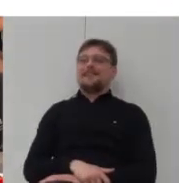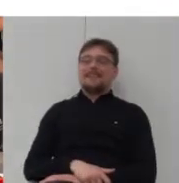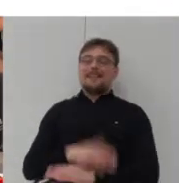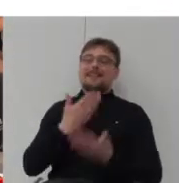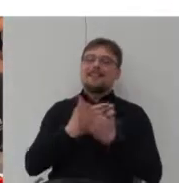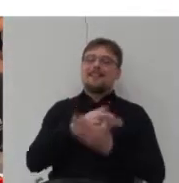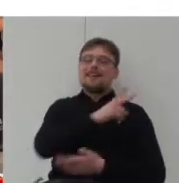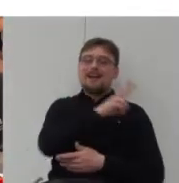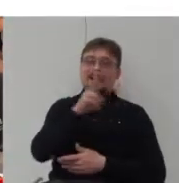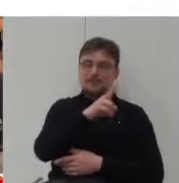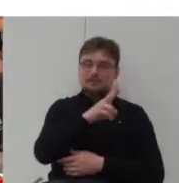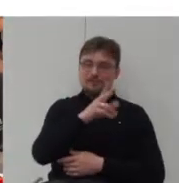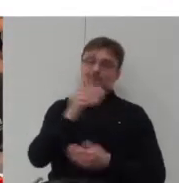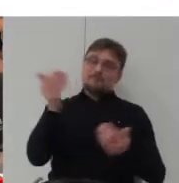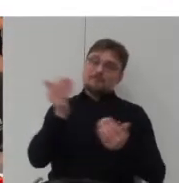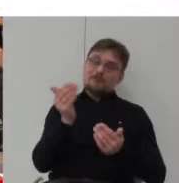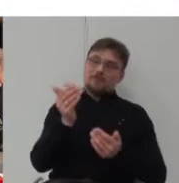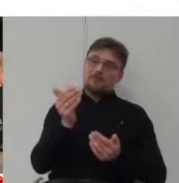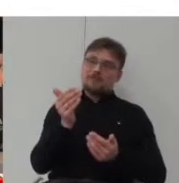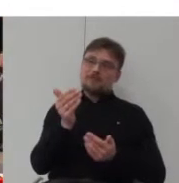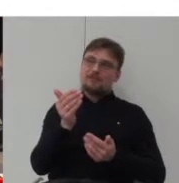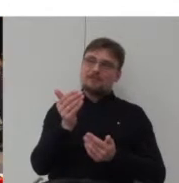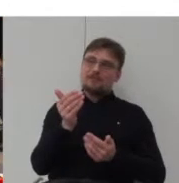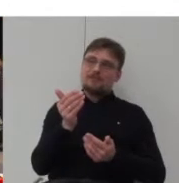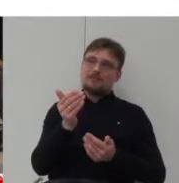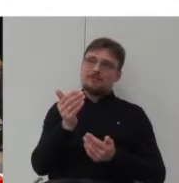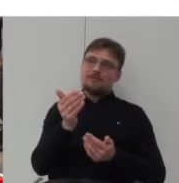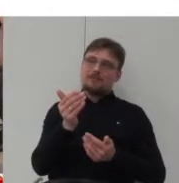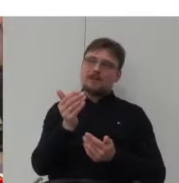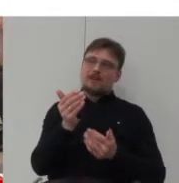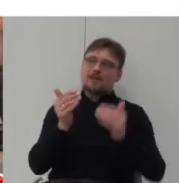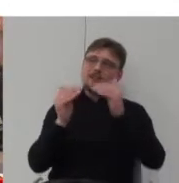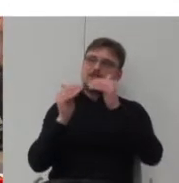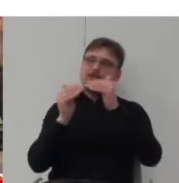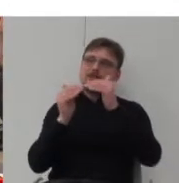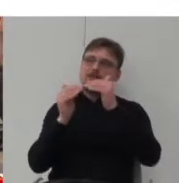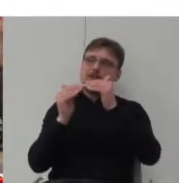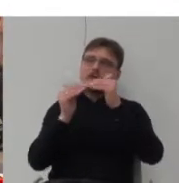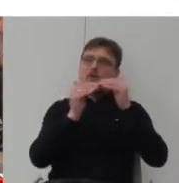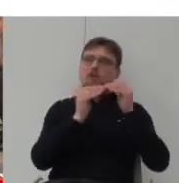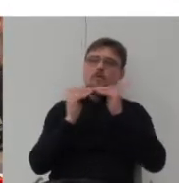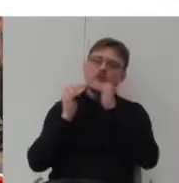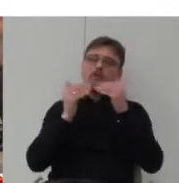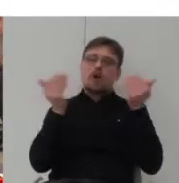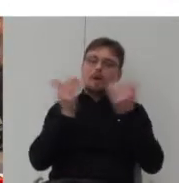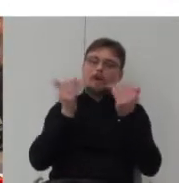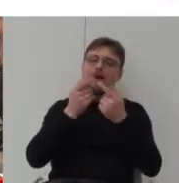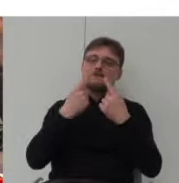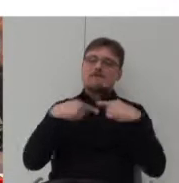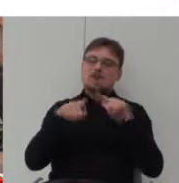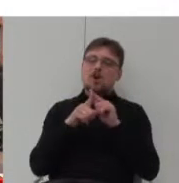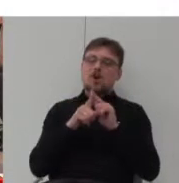niezależnie od statusu będzie miał taki sam stopień możliwości realizacji